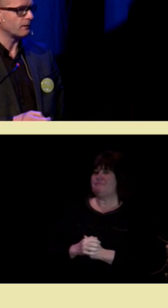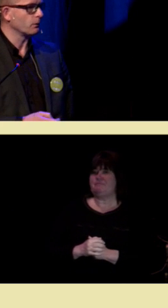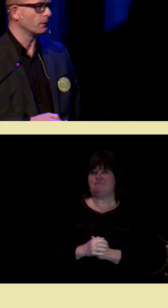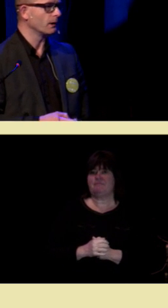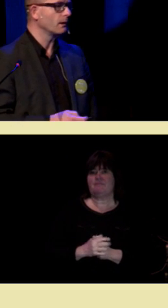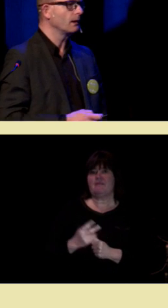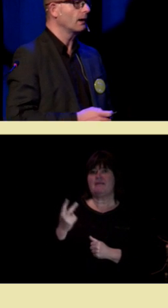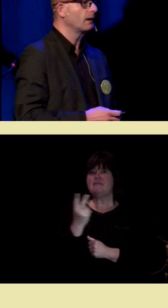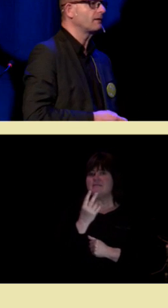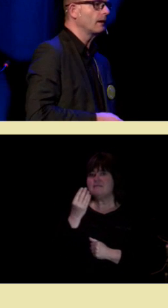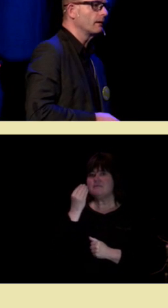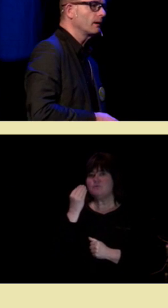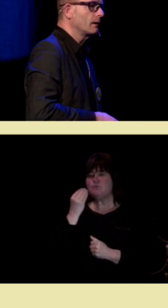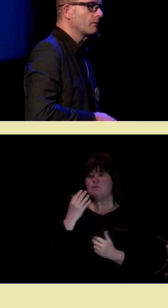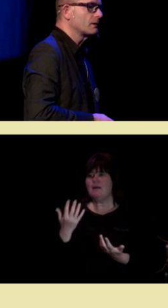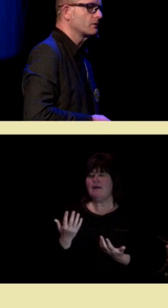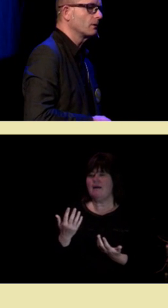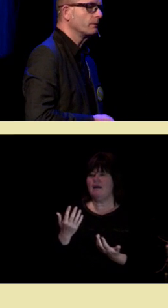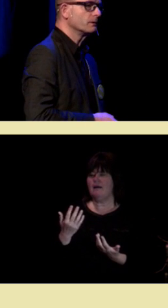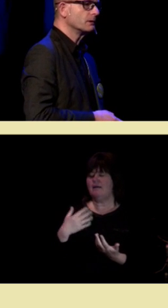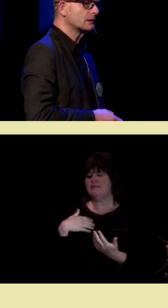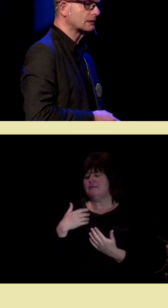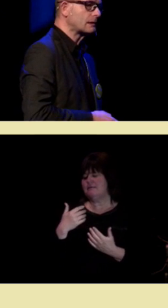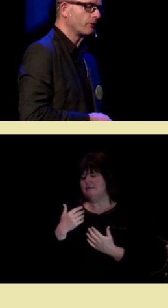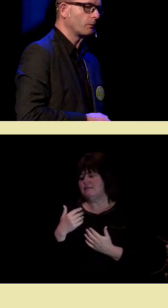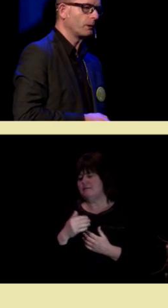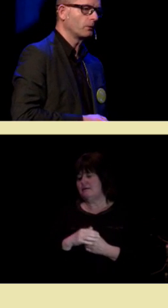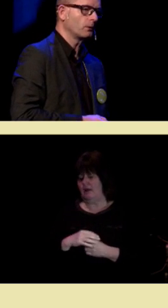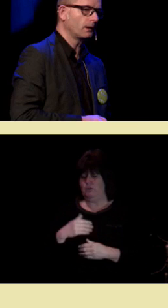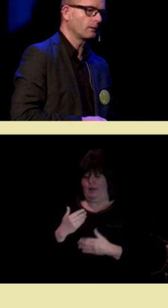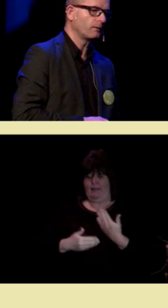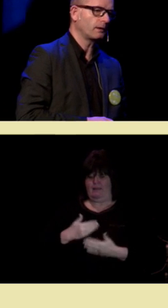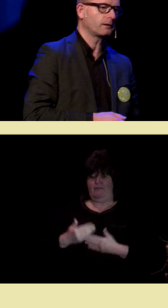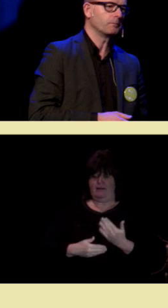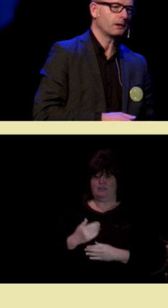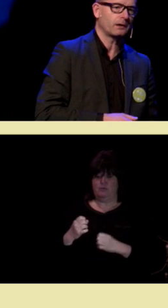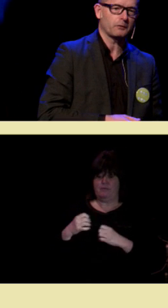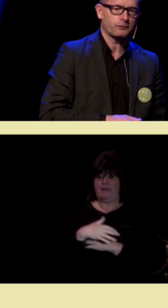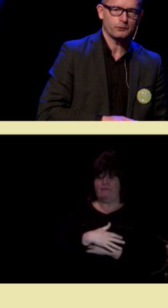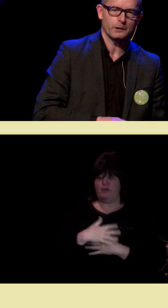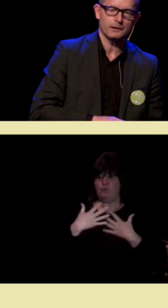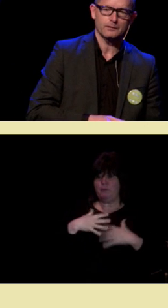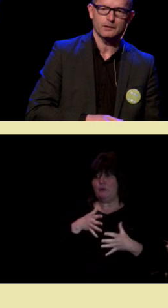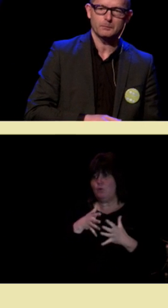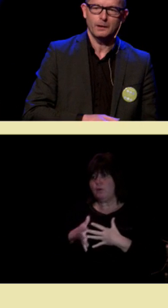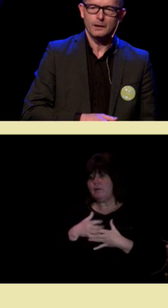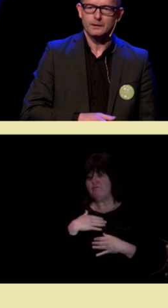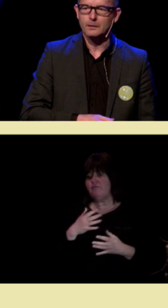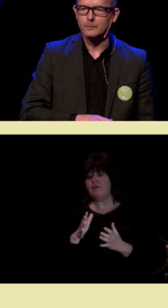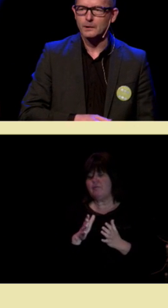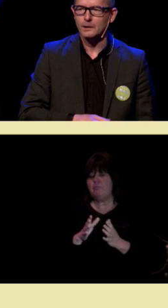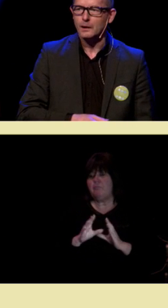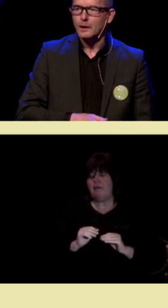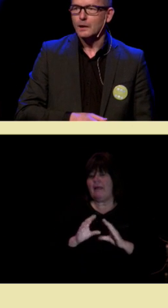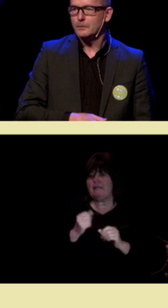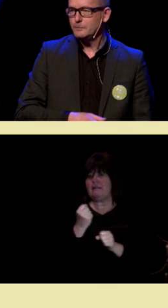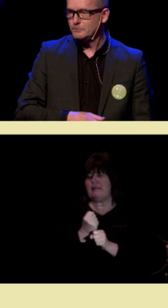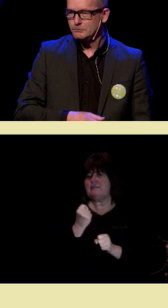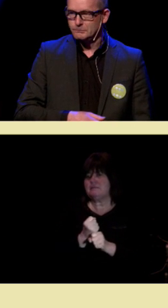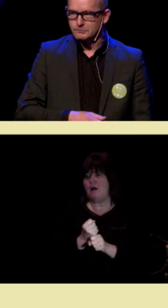Disse studiene, de er senere etter hvert som neurobiologien fikk mer kraftfulle redskap, nemlig